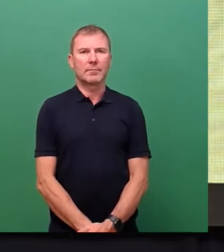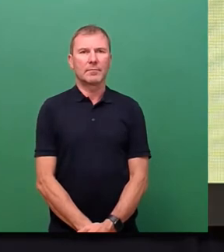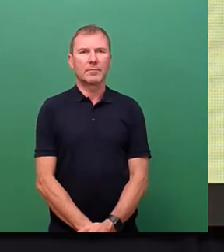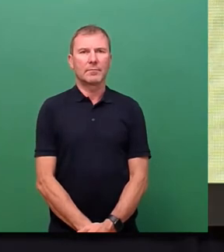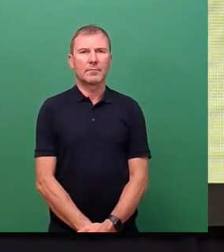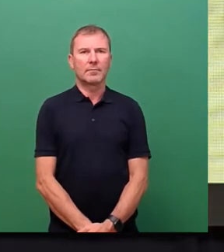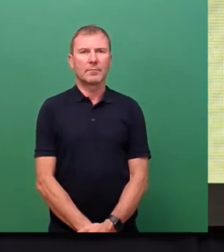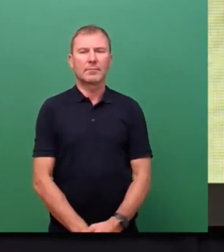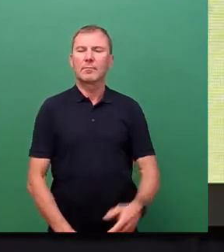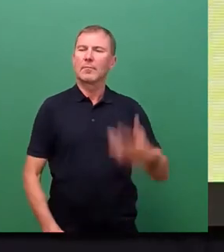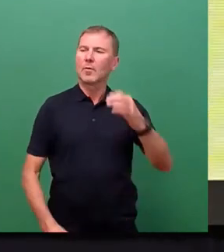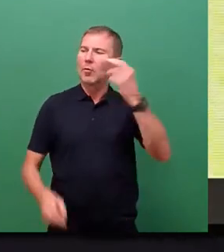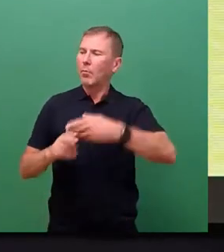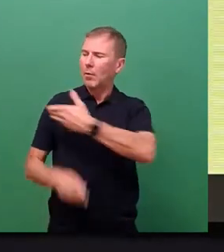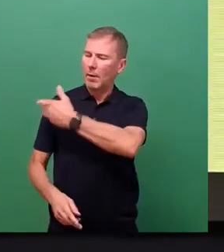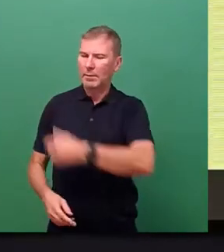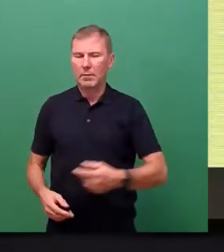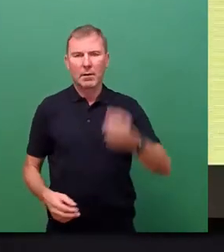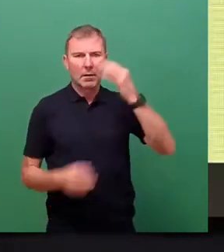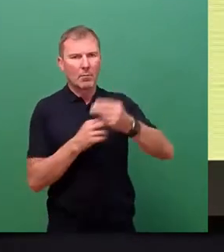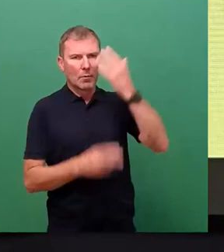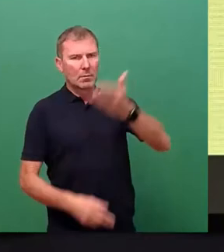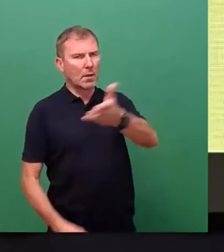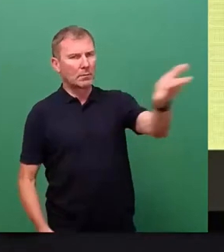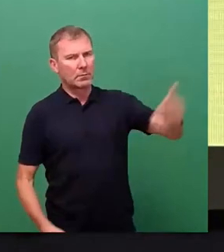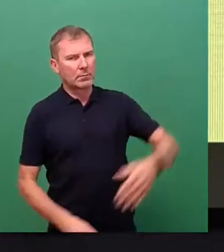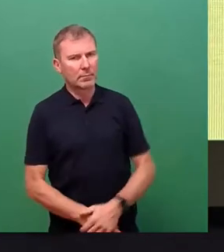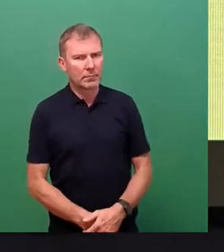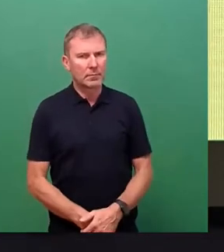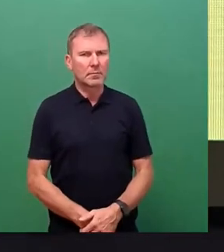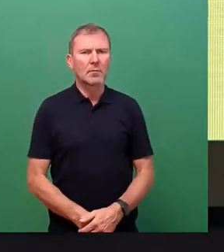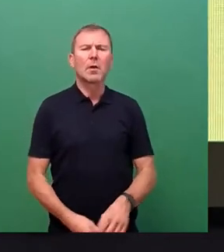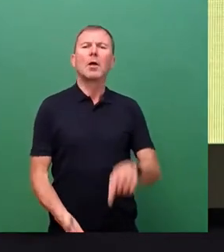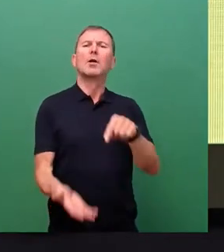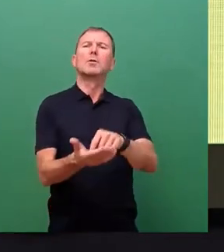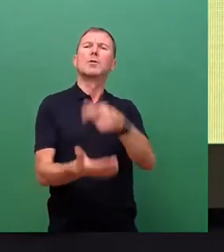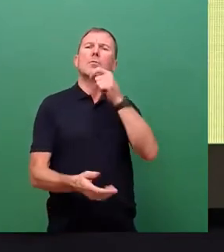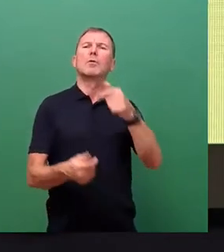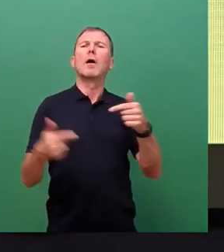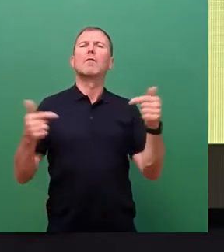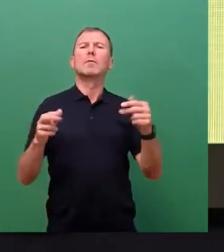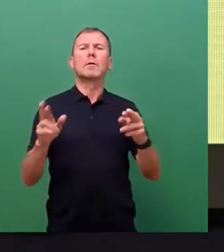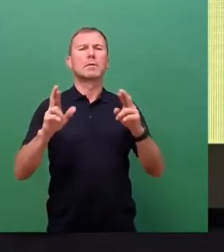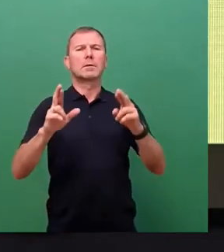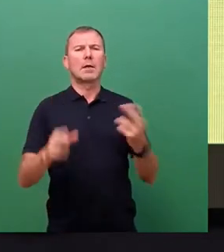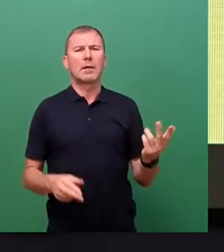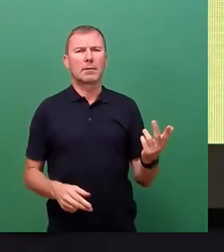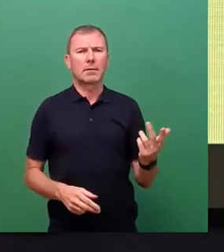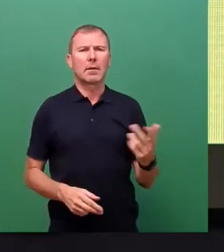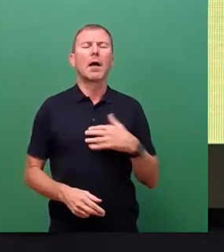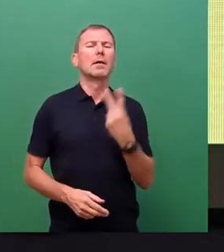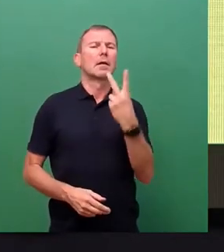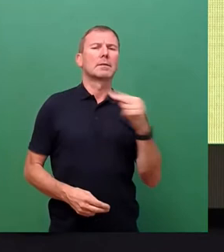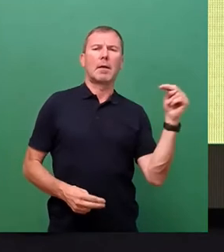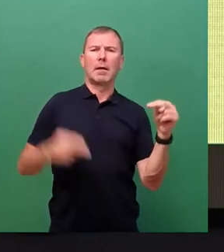Herr Oberbürgermeister, meine Damen und Herren, Stichwort Versorgungssicherheit hat sicher zwei Aspekte. Das eine